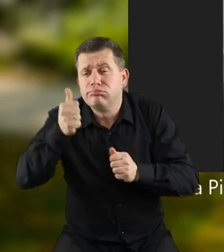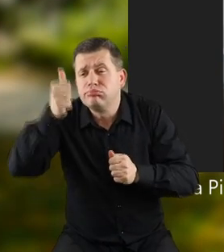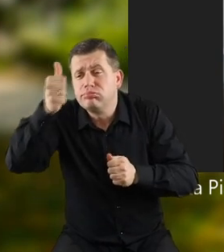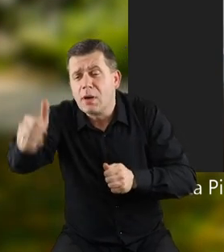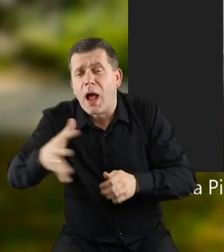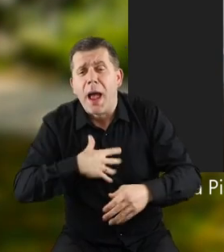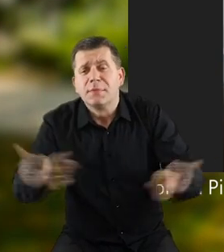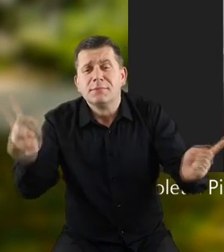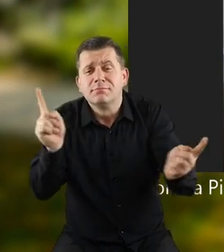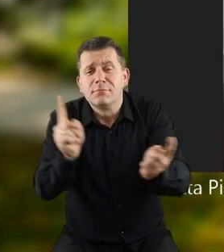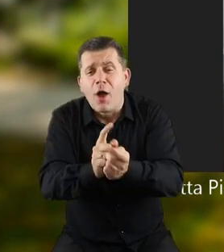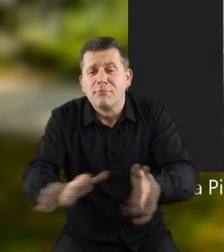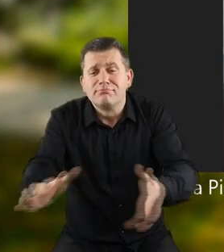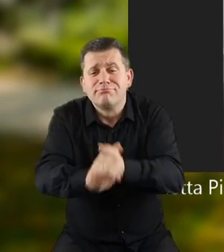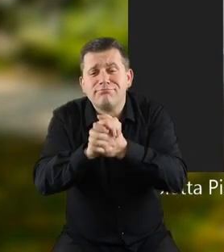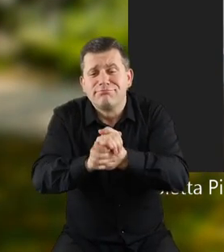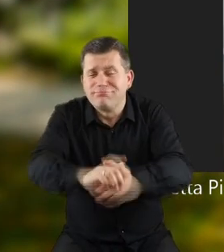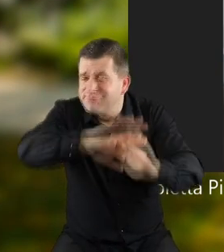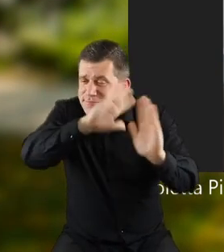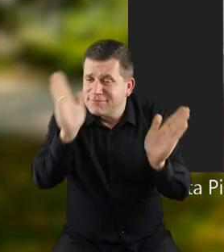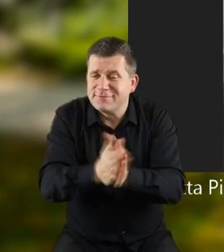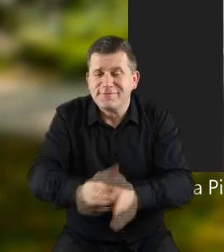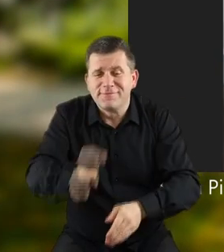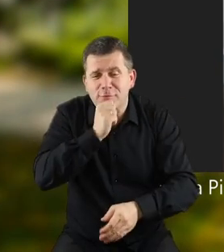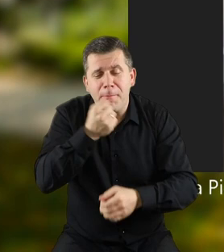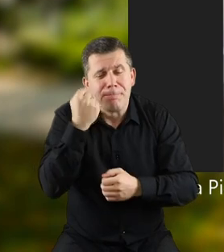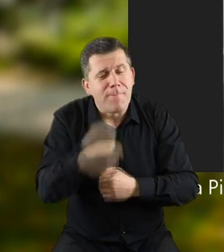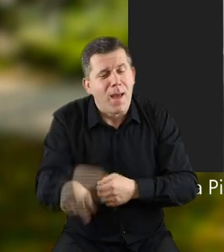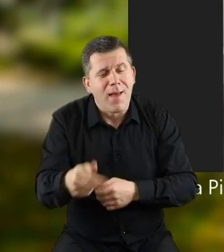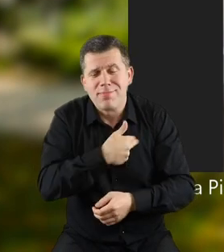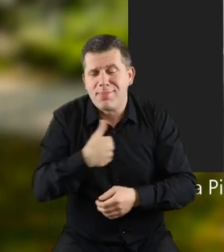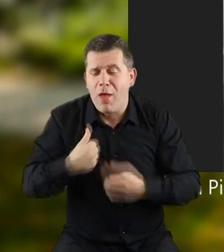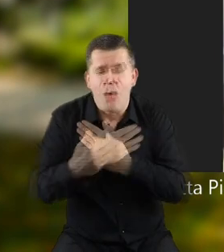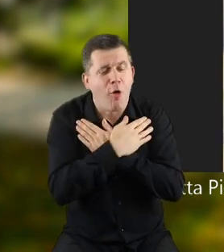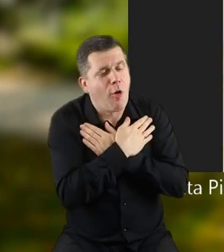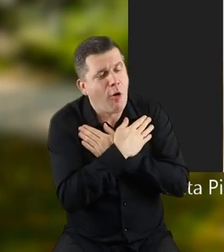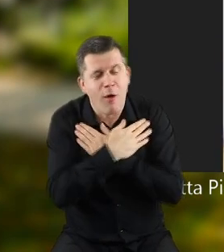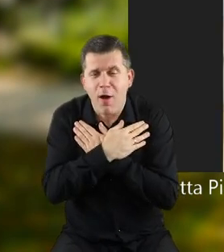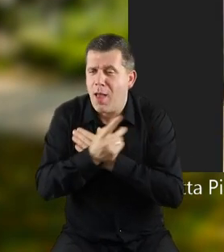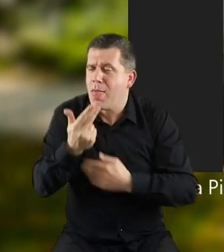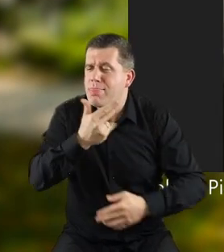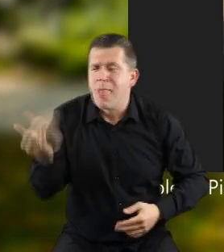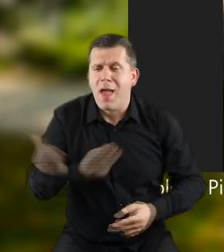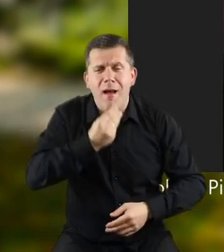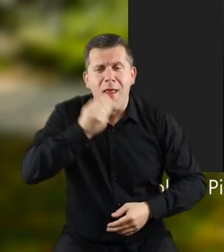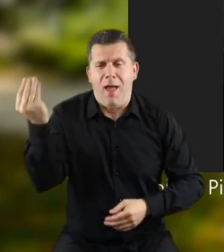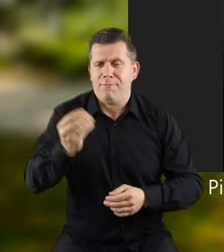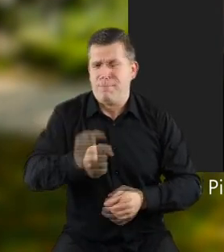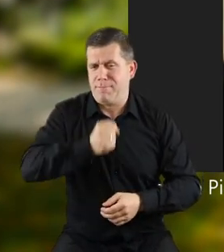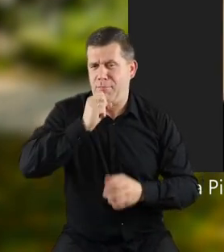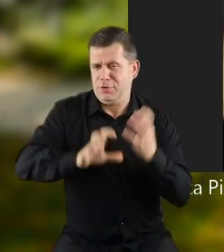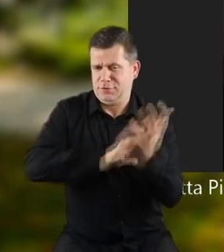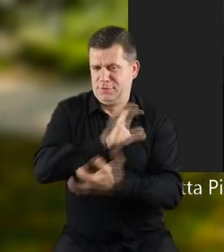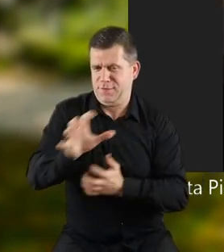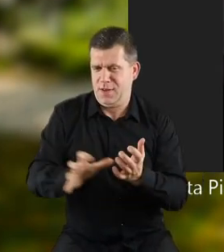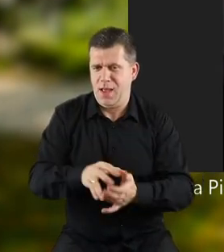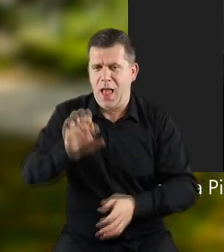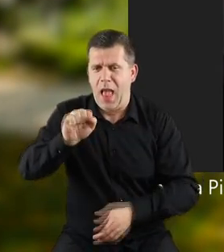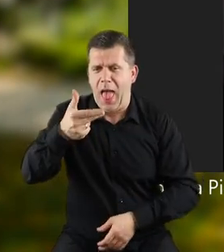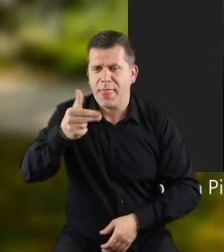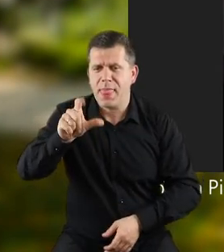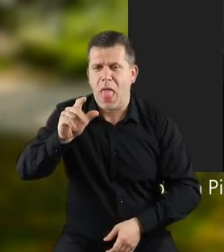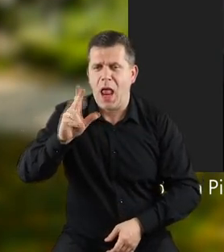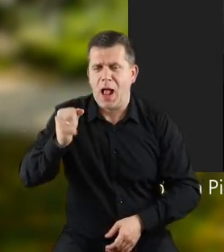domu, żeby nas przywitać, wszystkie swoje wnusie, tak bardzo nas kochała, a my ją. To była najlepsza babcia na świecie,